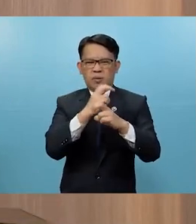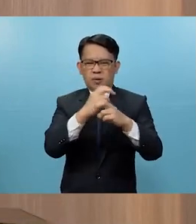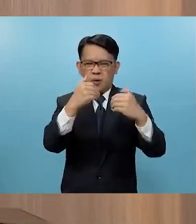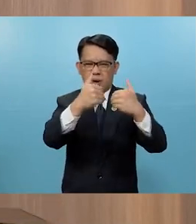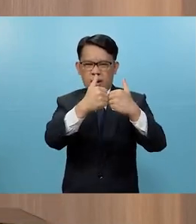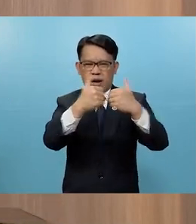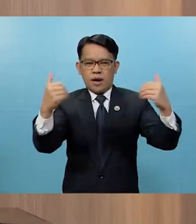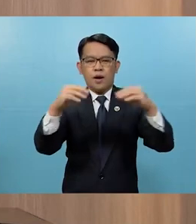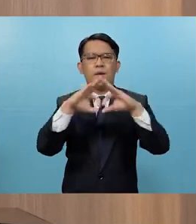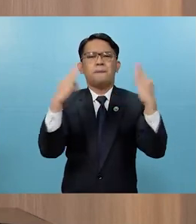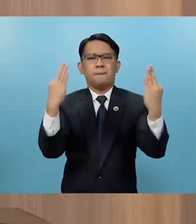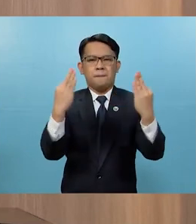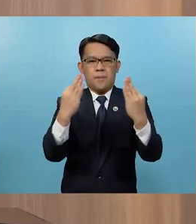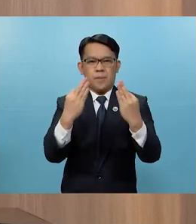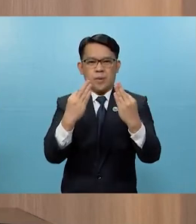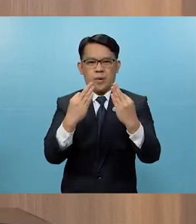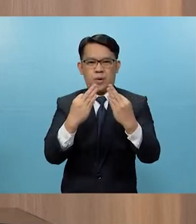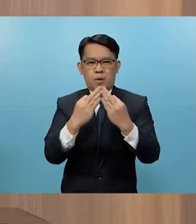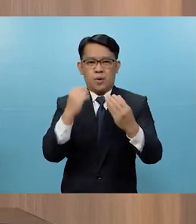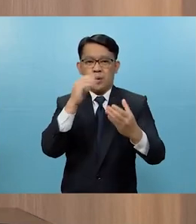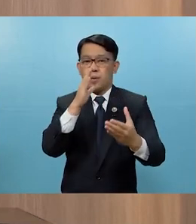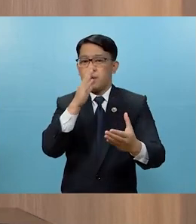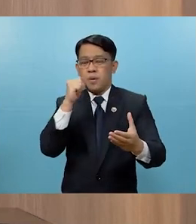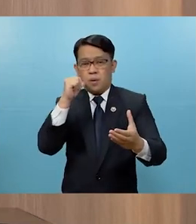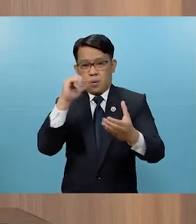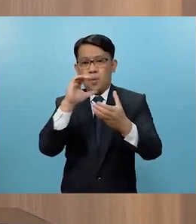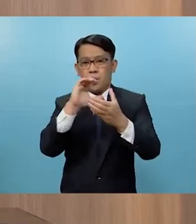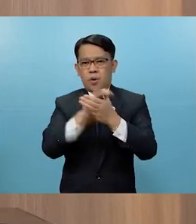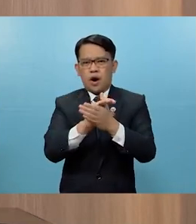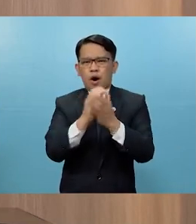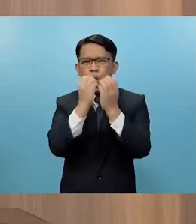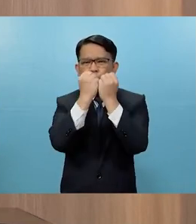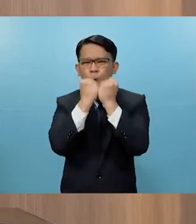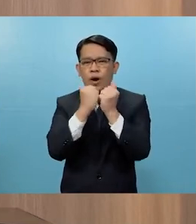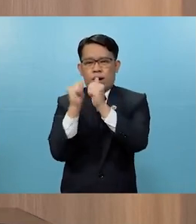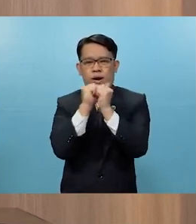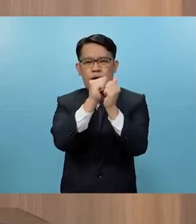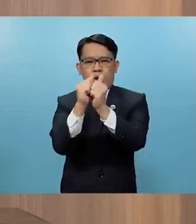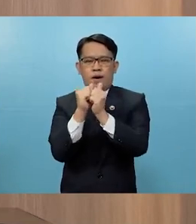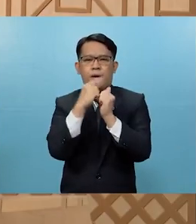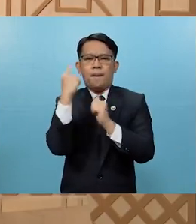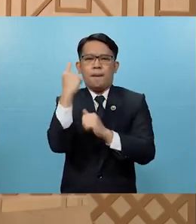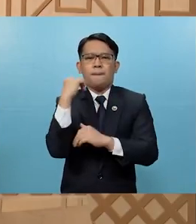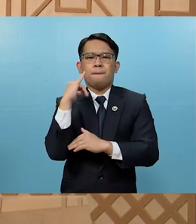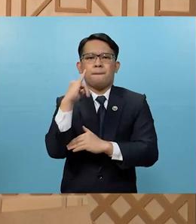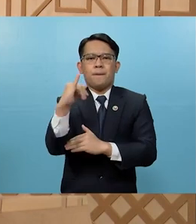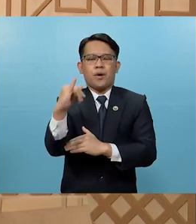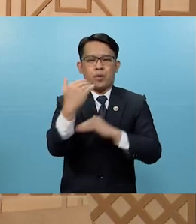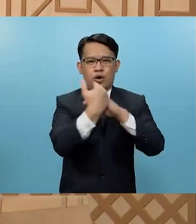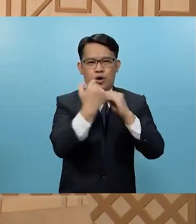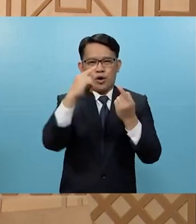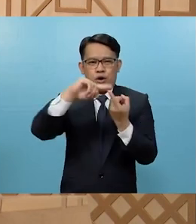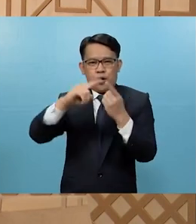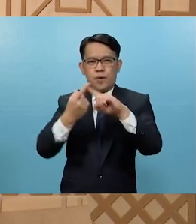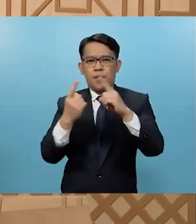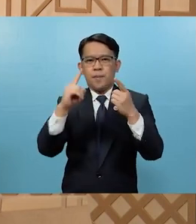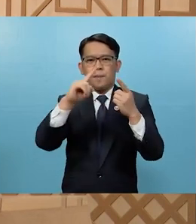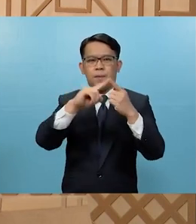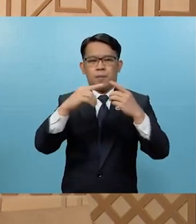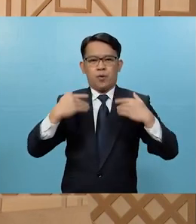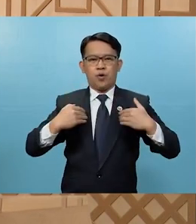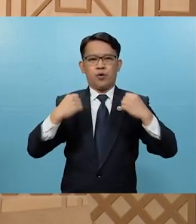mawala sa pamilya Ito po ang asawa na nais mong makasama sa habang buhay Mga kaibigan magiging